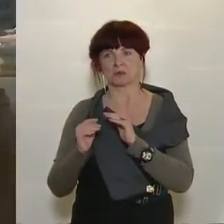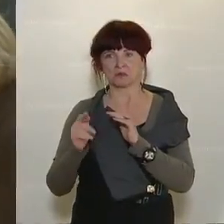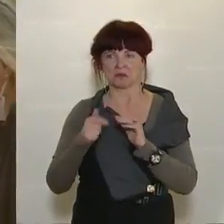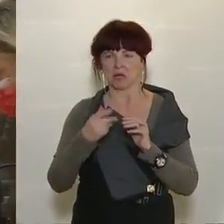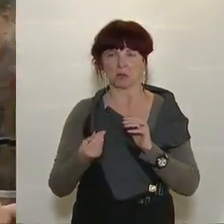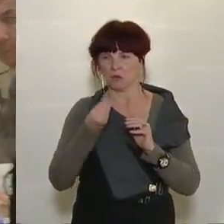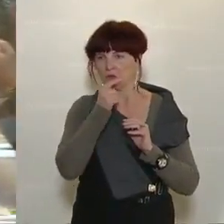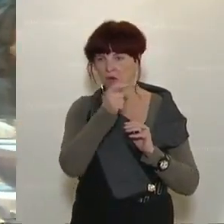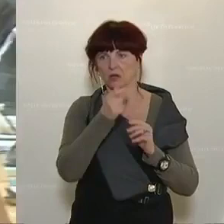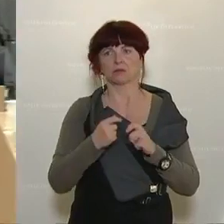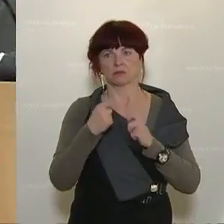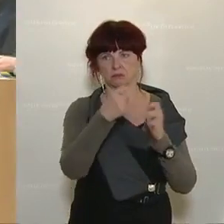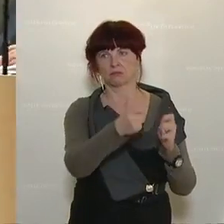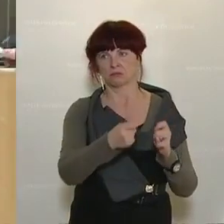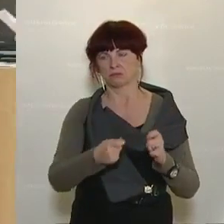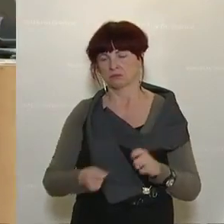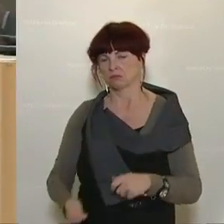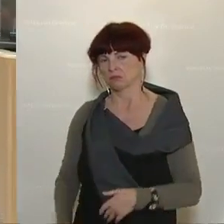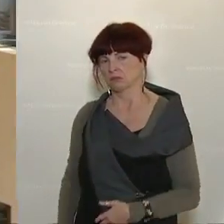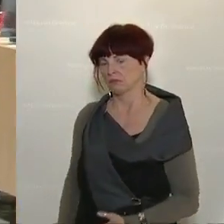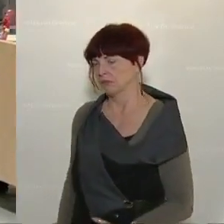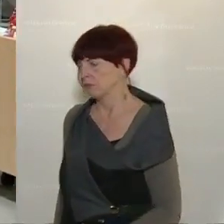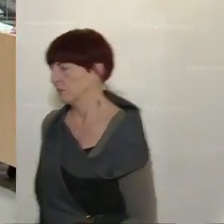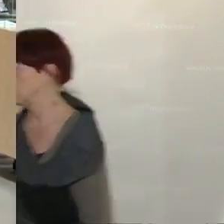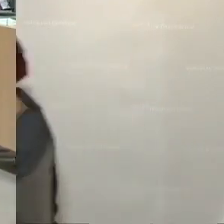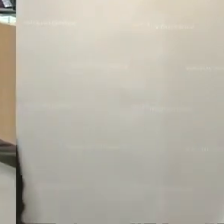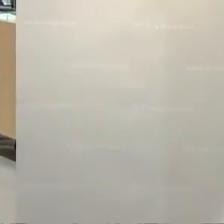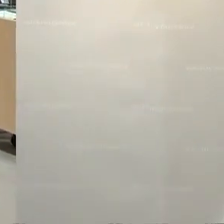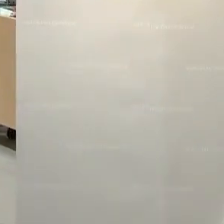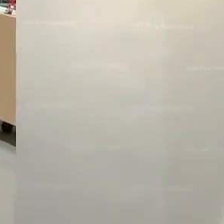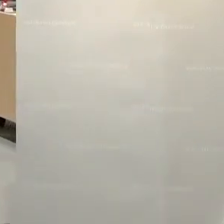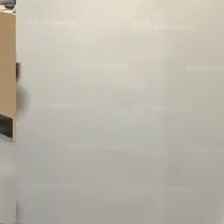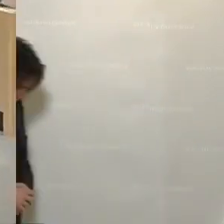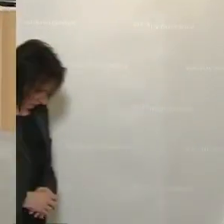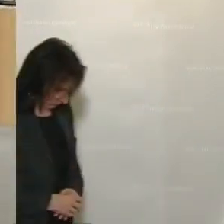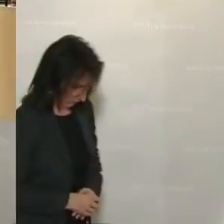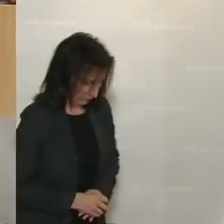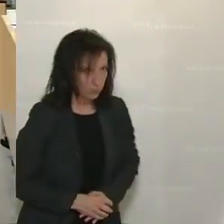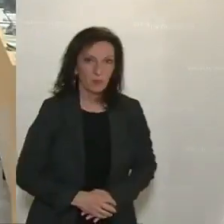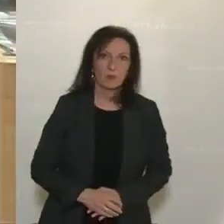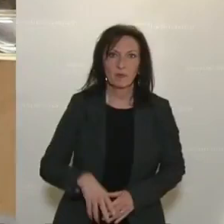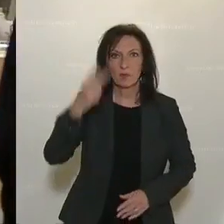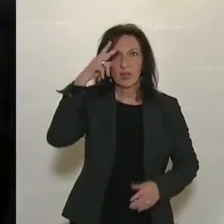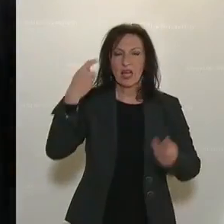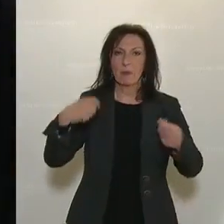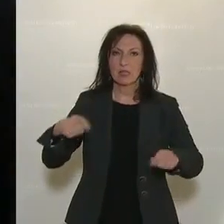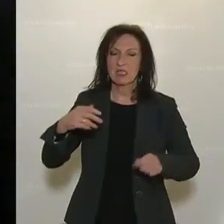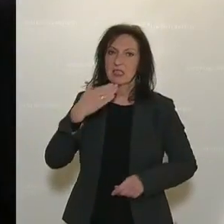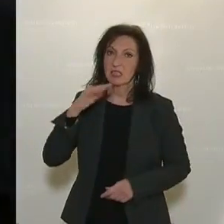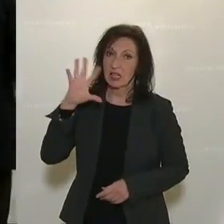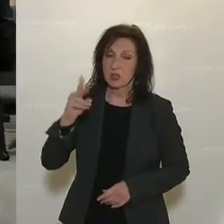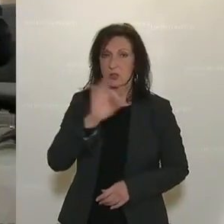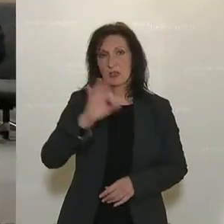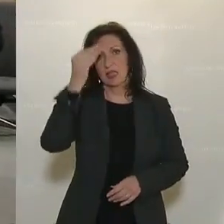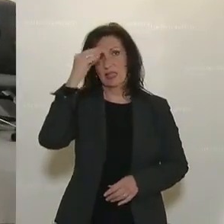Und der erste Redner und der Antragsteller ist gleich am Wort, Herbert Kickl, Klubobmann, FPÖ. Dankeschön, Herr Präsident. Meine sehr